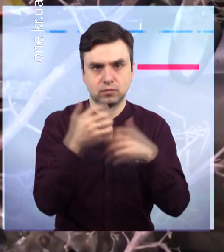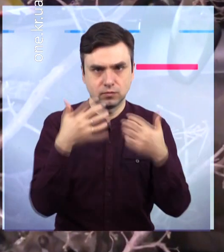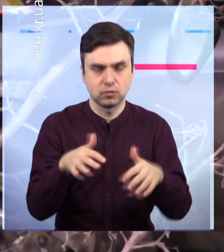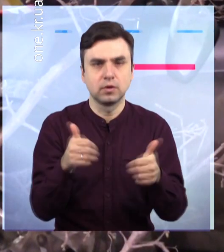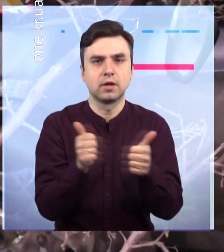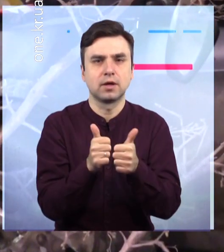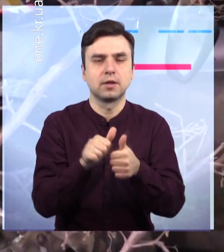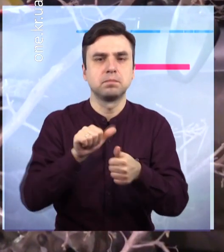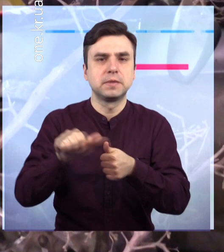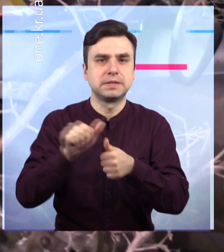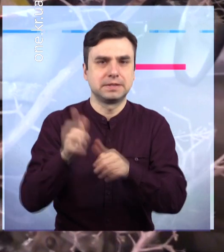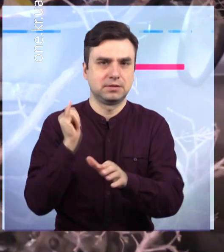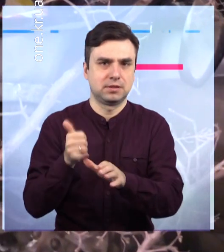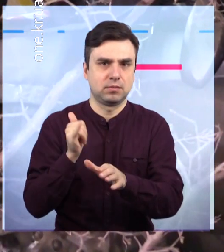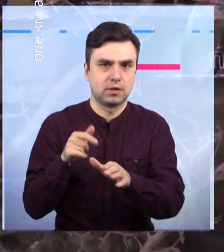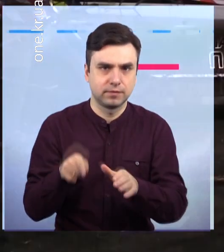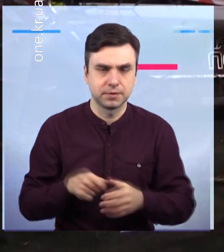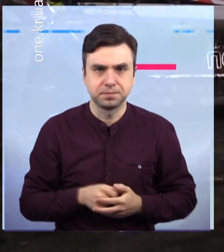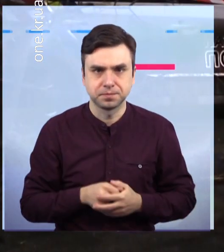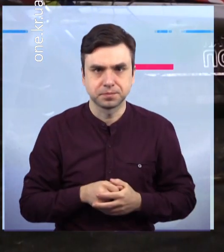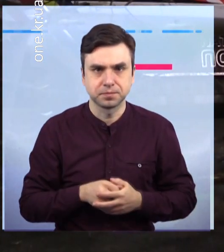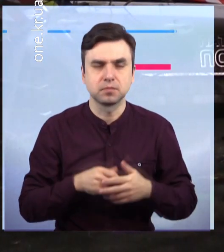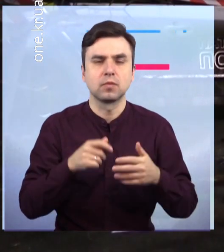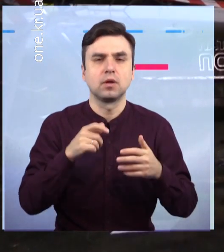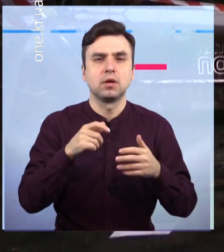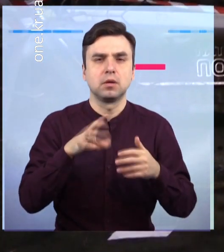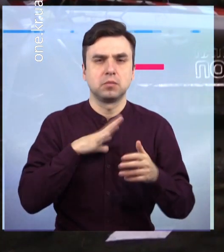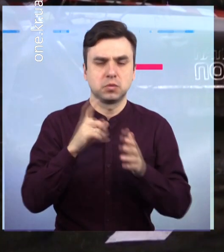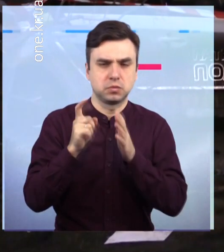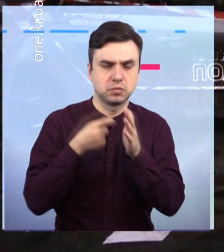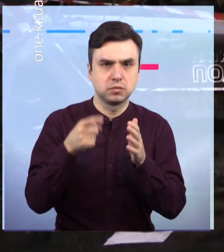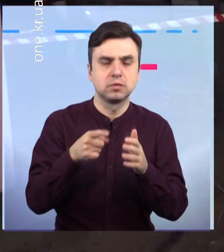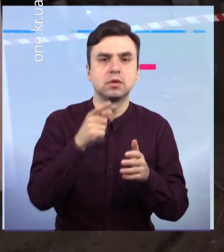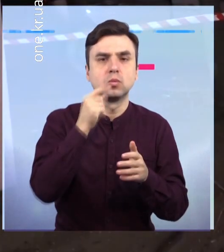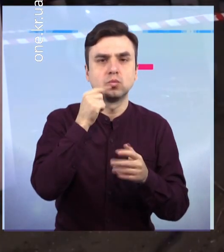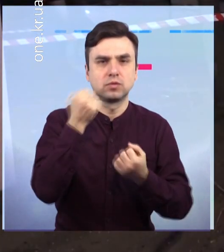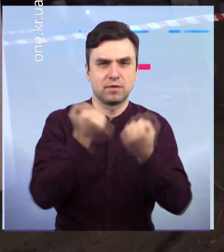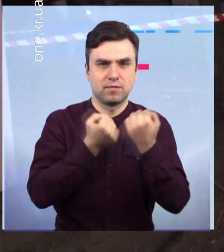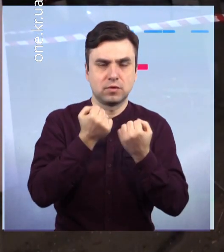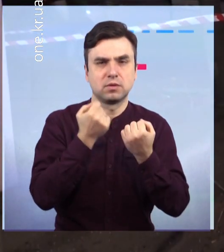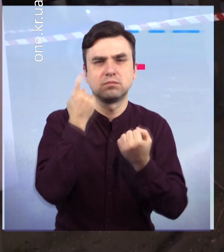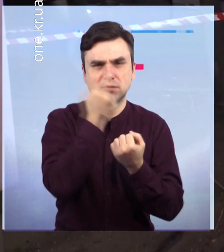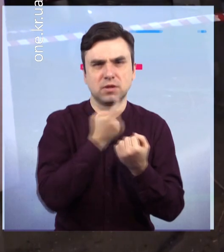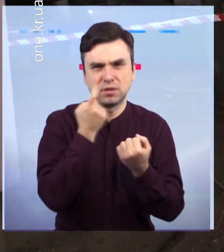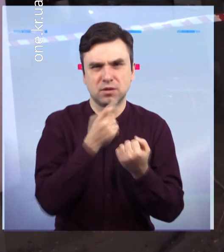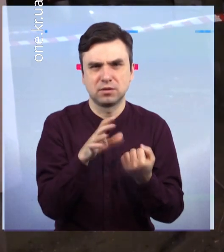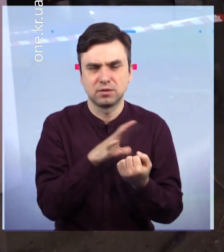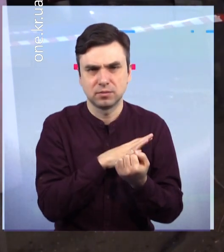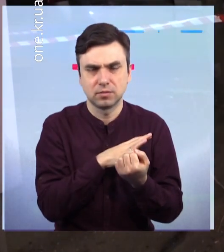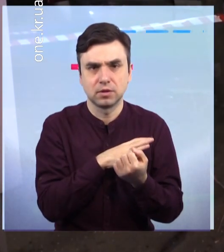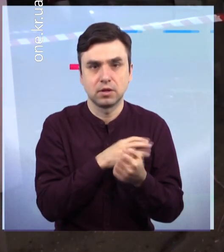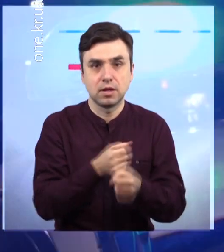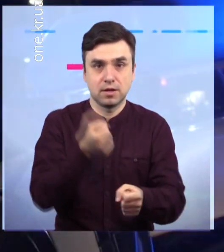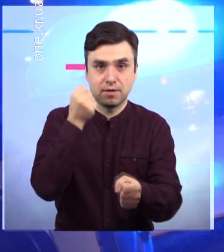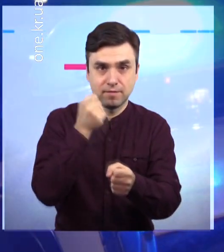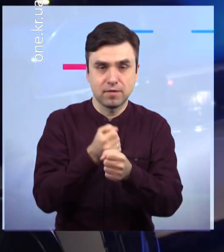узбіччя. Рухавцівки не зупинили навіть і дерево, в яке він в'їхав, але удар був такої сили, що рослина впала. Ба більше,